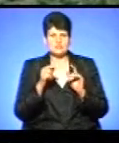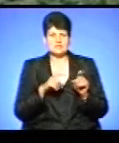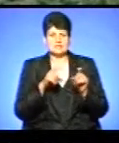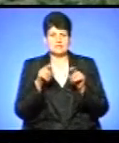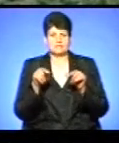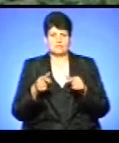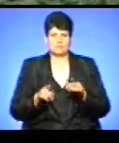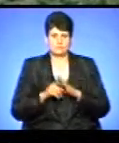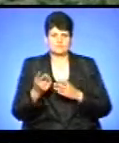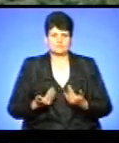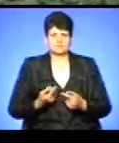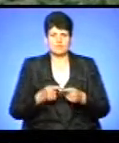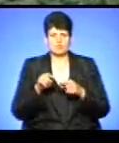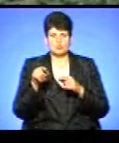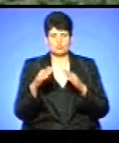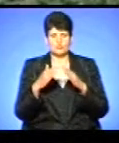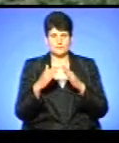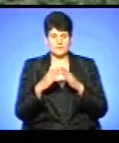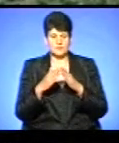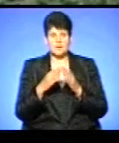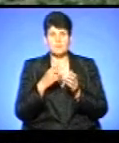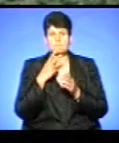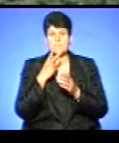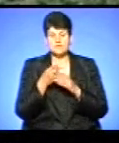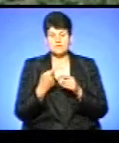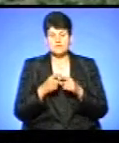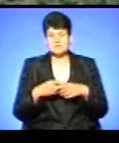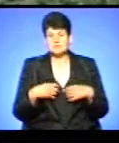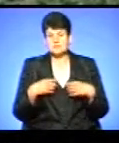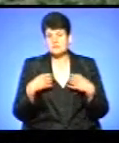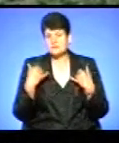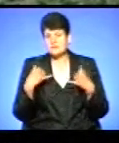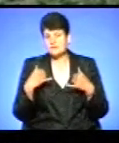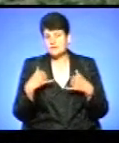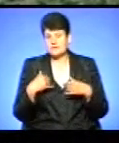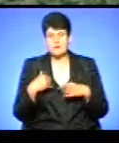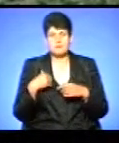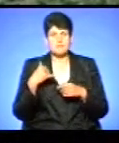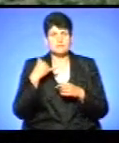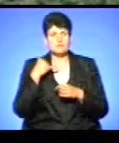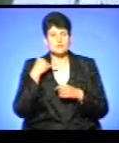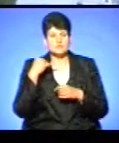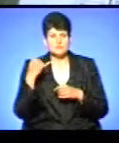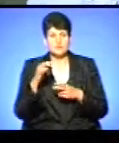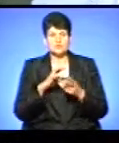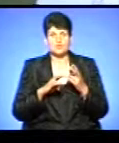будинок. І бачите, таке варварство. Я перезвонила, я шукала допомоги.